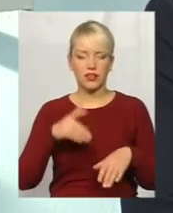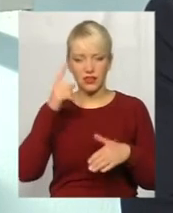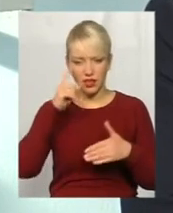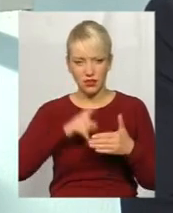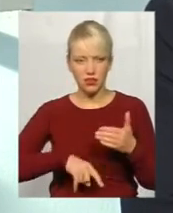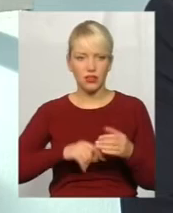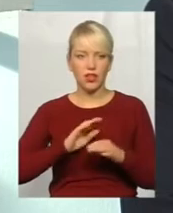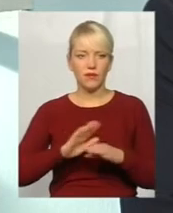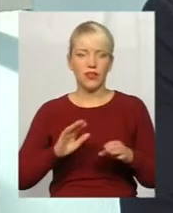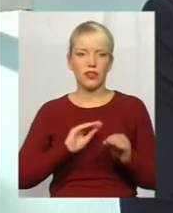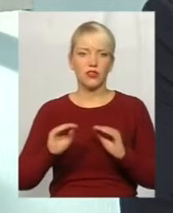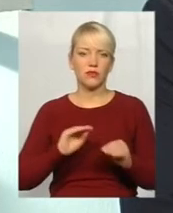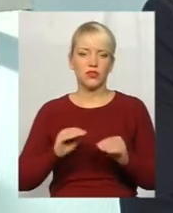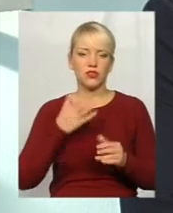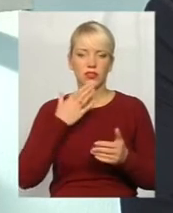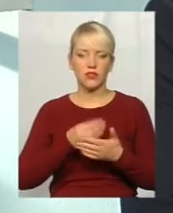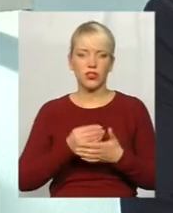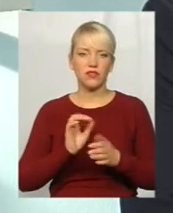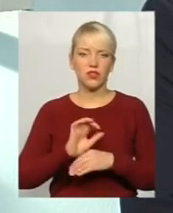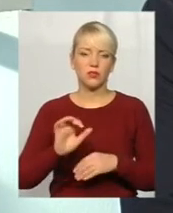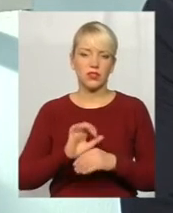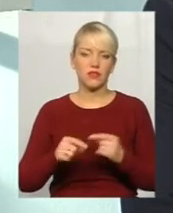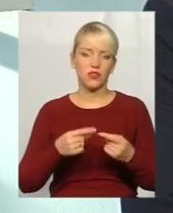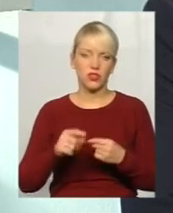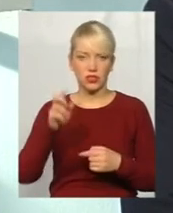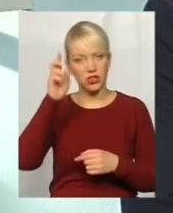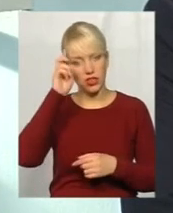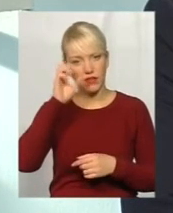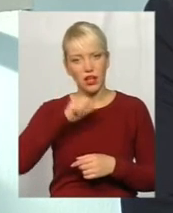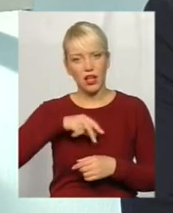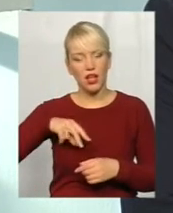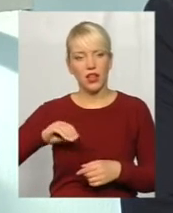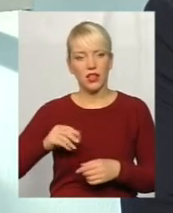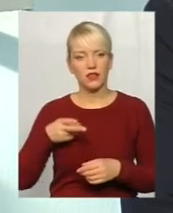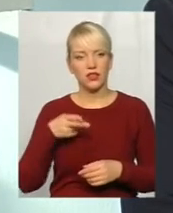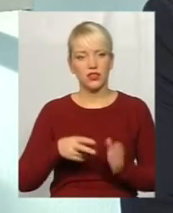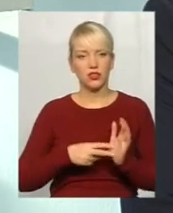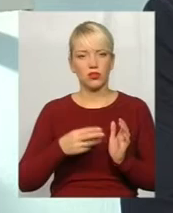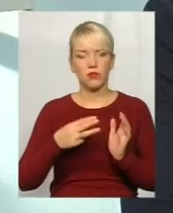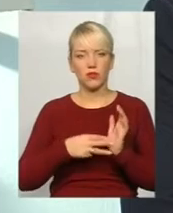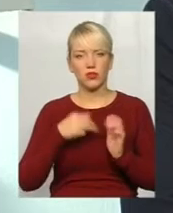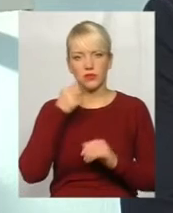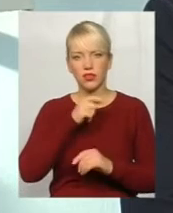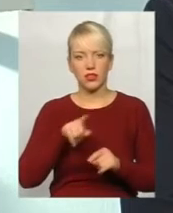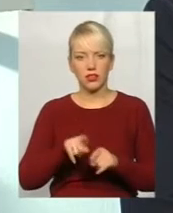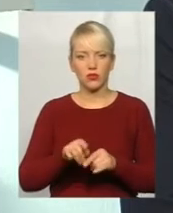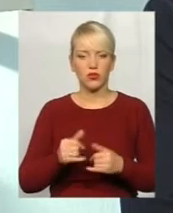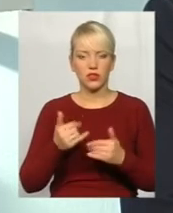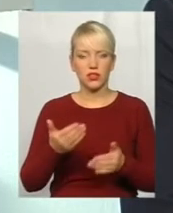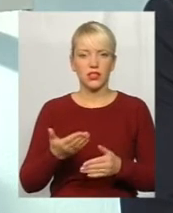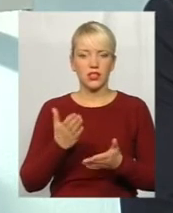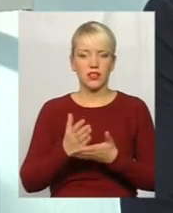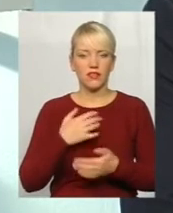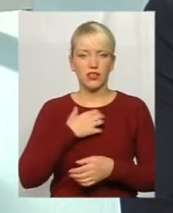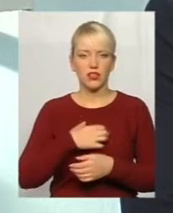не розміщували свої виробництва в інших державах. Але 2007-2008 рік також для міста дуже важливий,